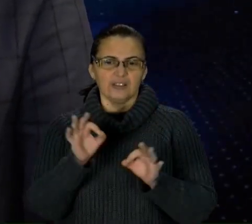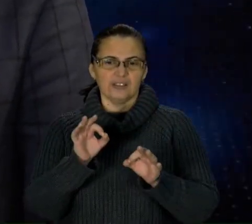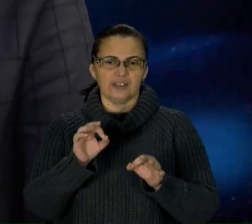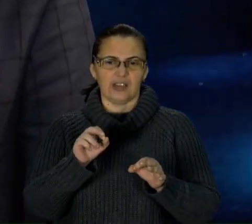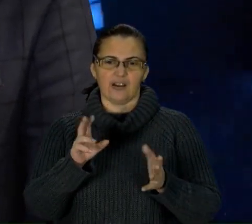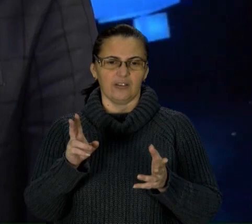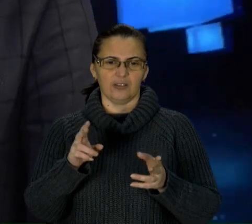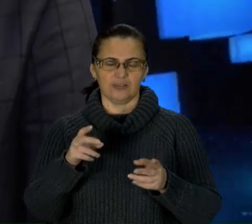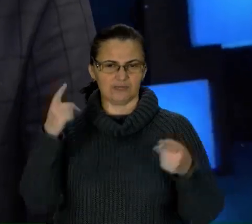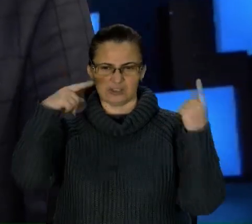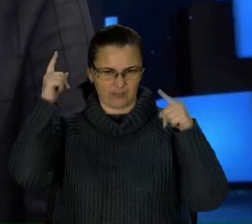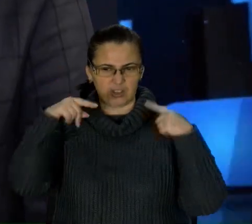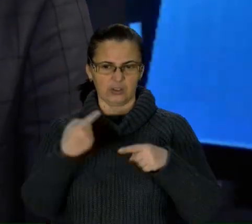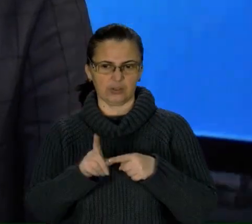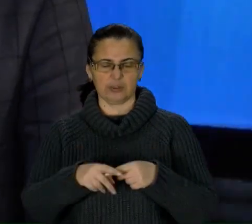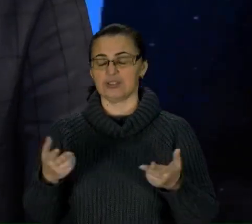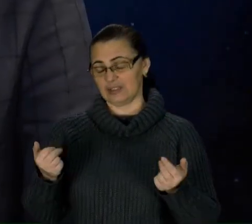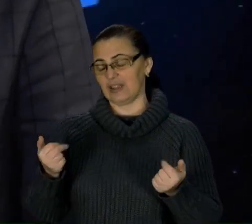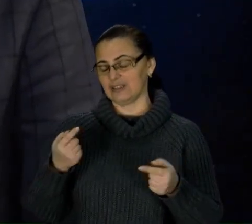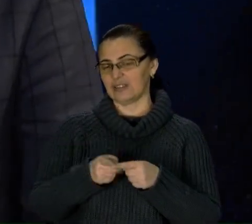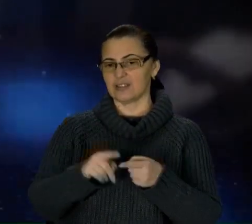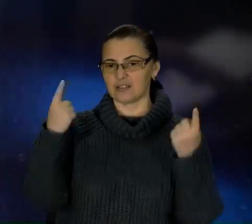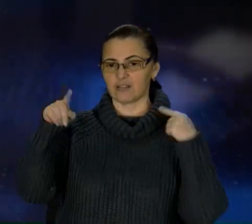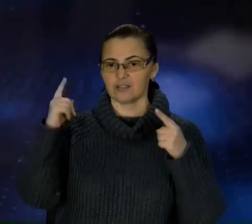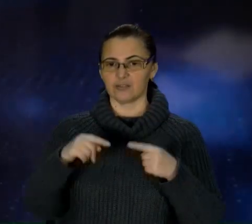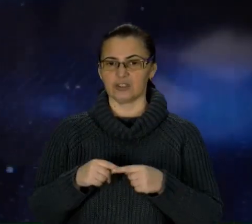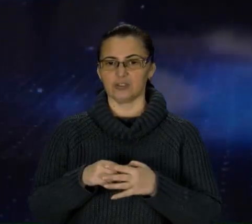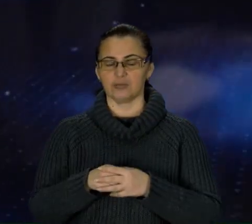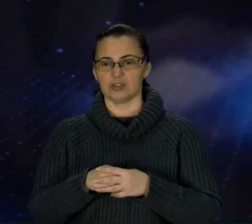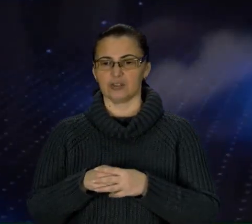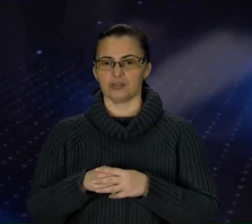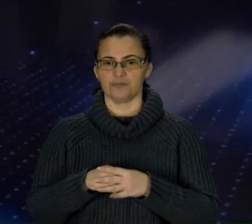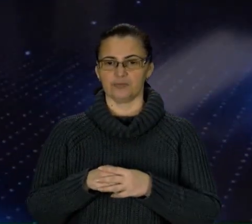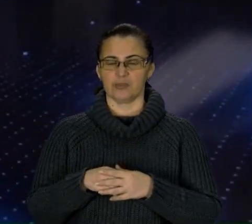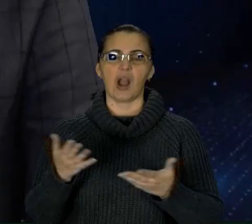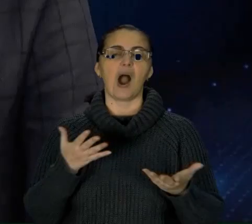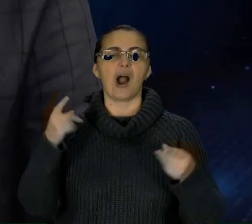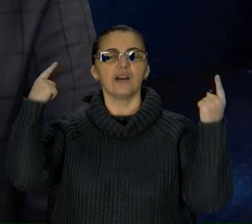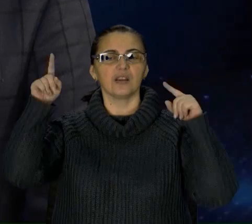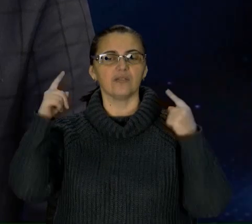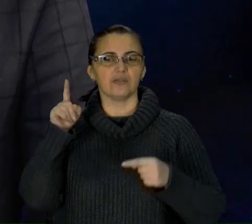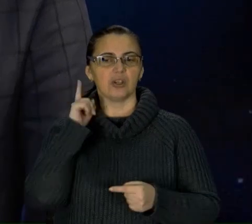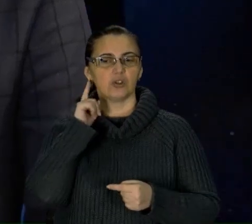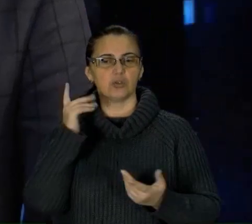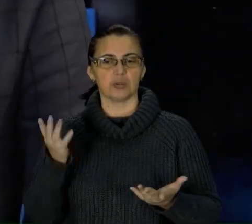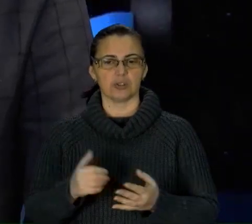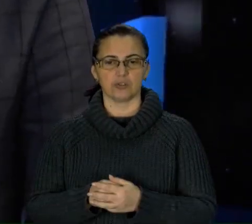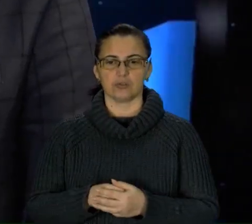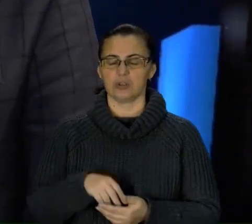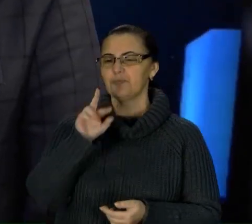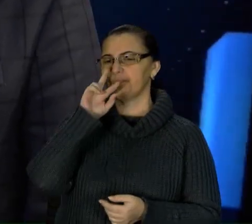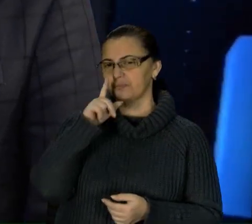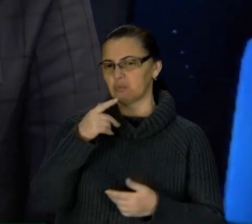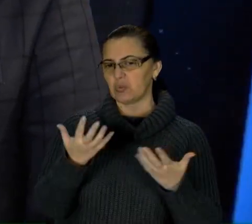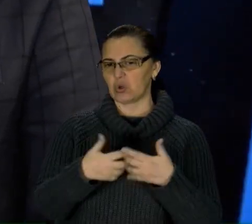такий міф. Є інші, які я чую, але це я ще не чую. А які чули, наприклад, найпопулярніші? Ну, неправильно рахують,